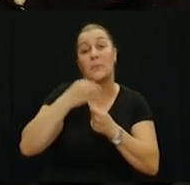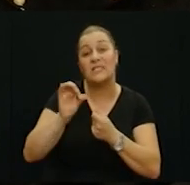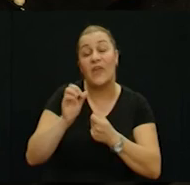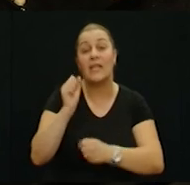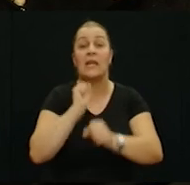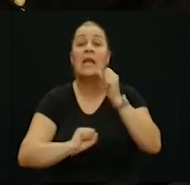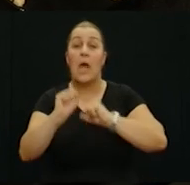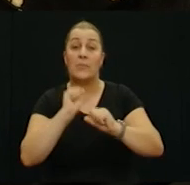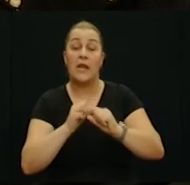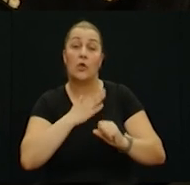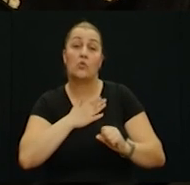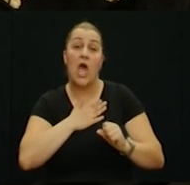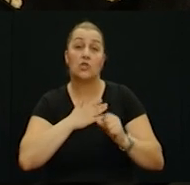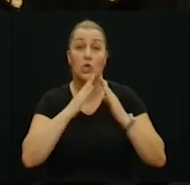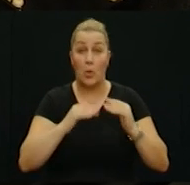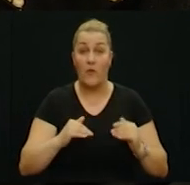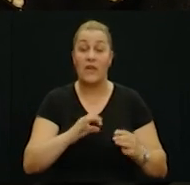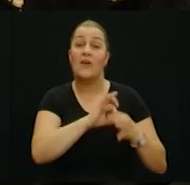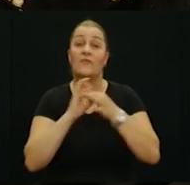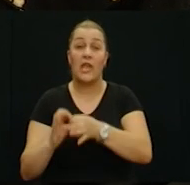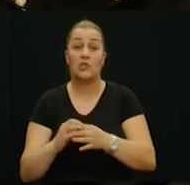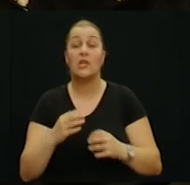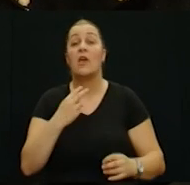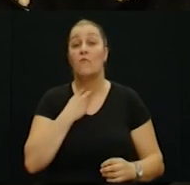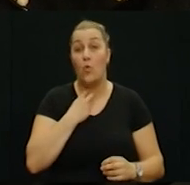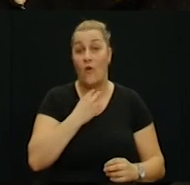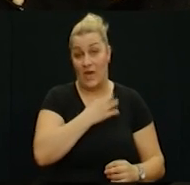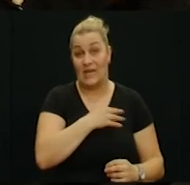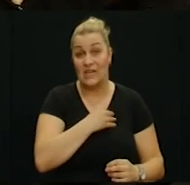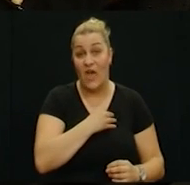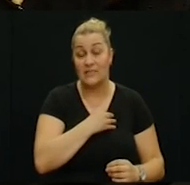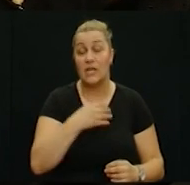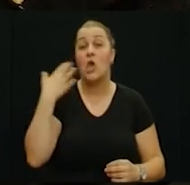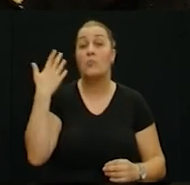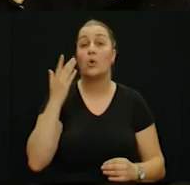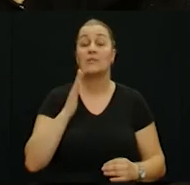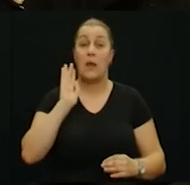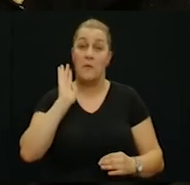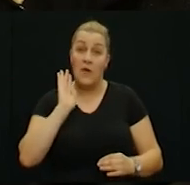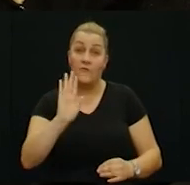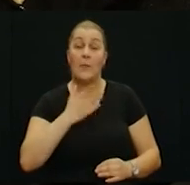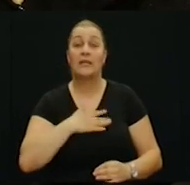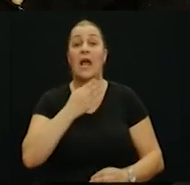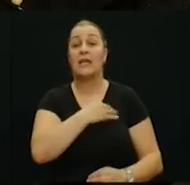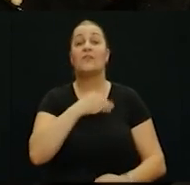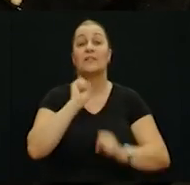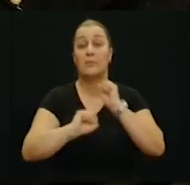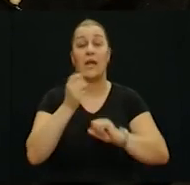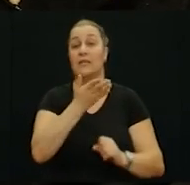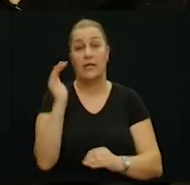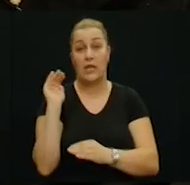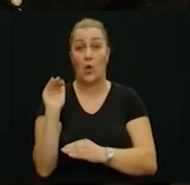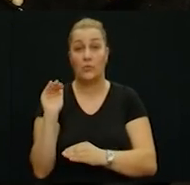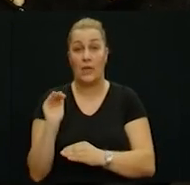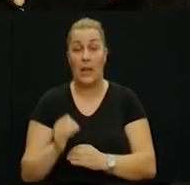svijetli vječnu nabraniku naše domovine naš vječni hrvatski Vukovar pozdrav vama dragi hrvatski branitelji